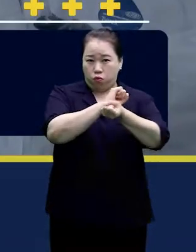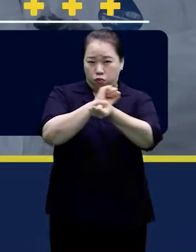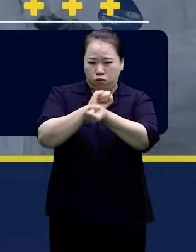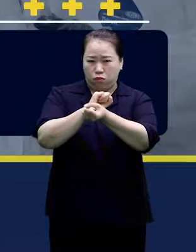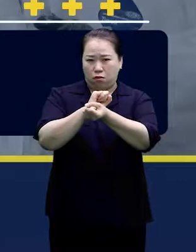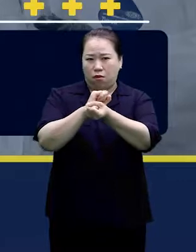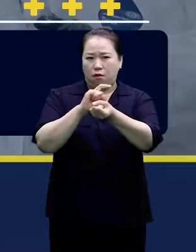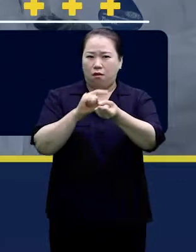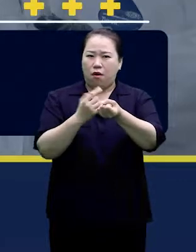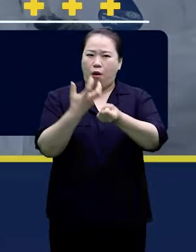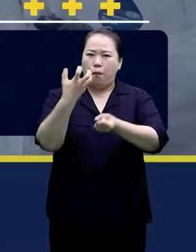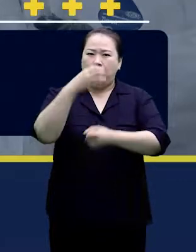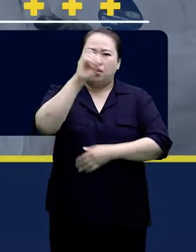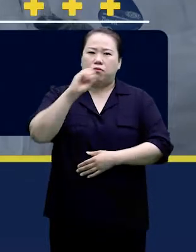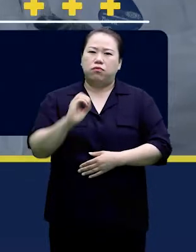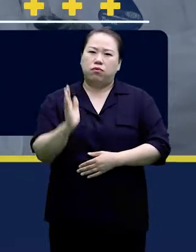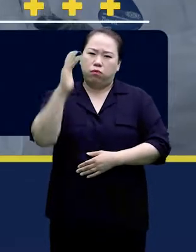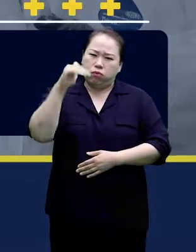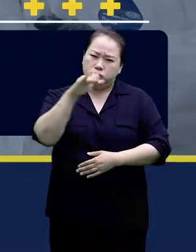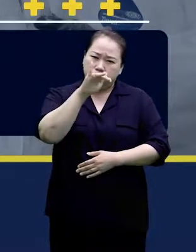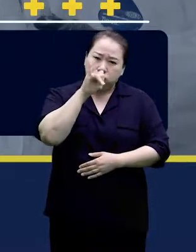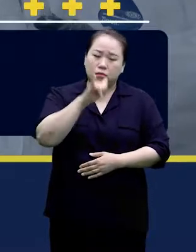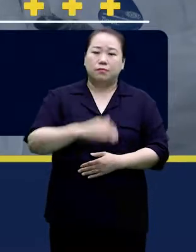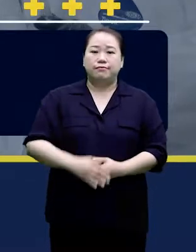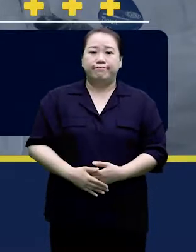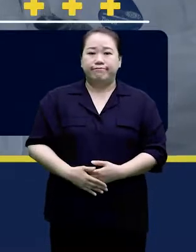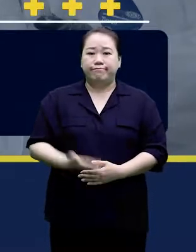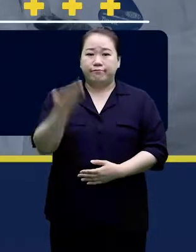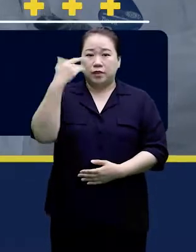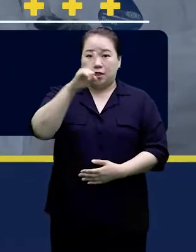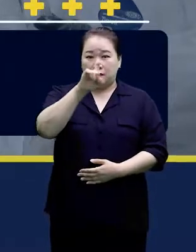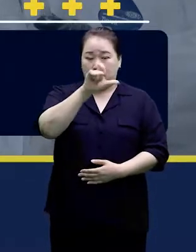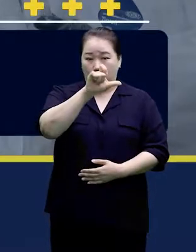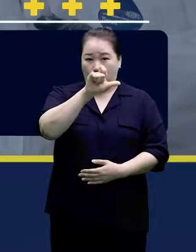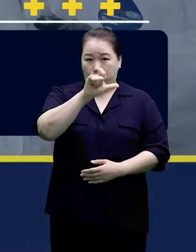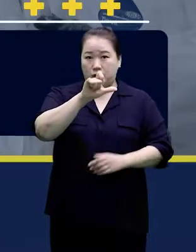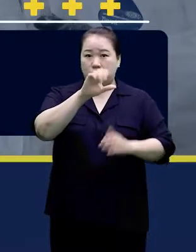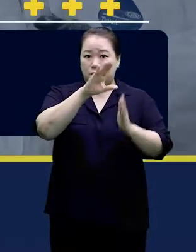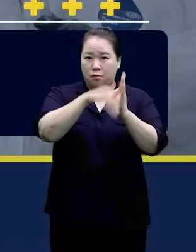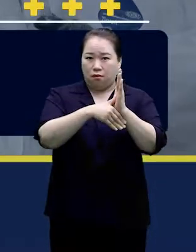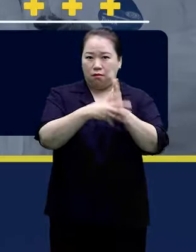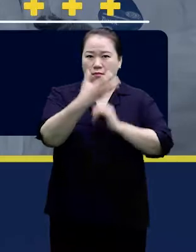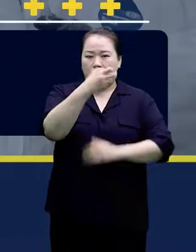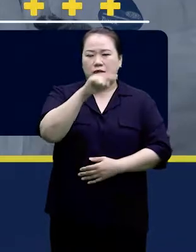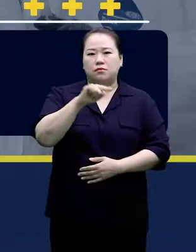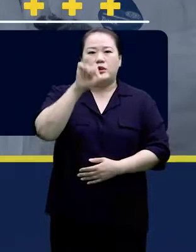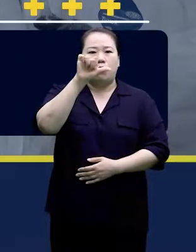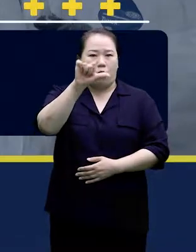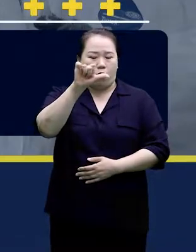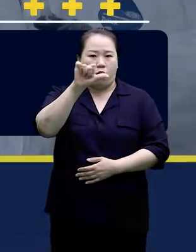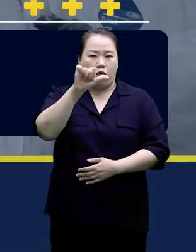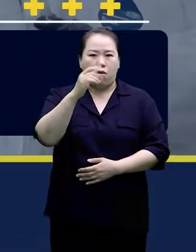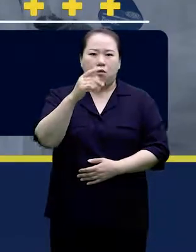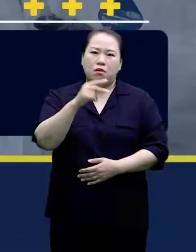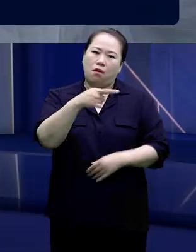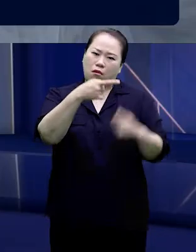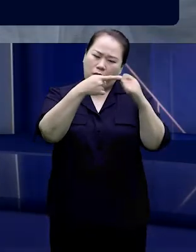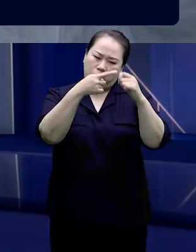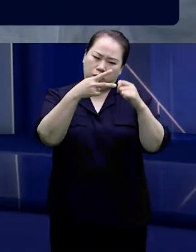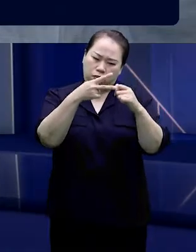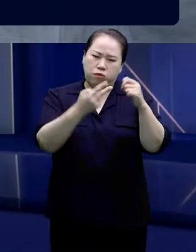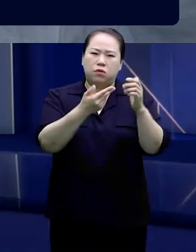사실입니다. 지난 15일에는 80.5%로 역대 두 번째를 기록했습니다.